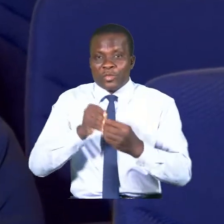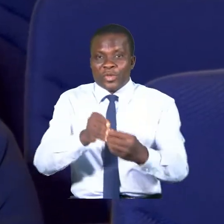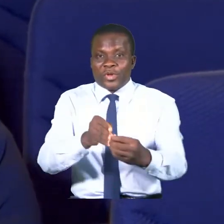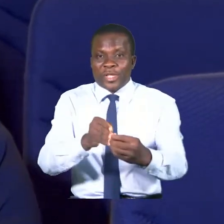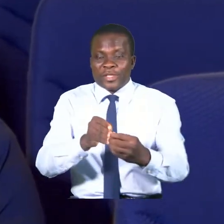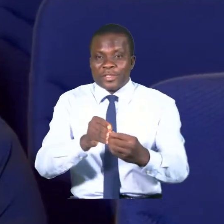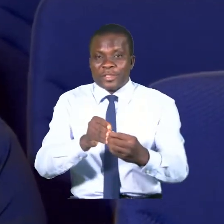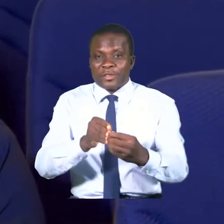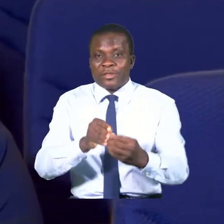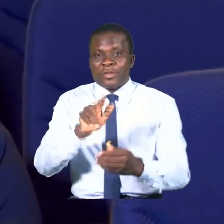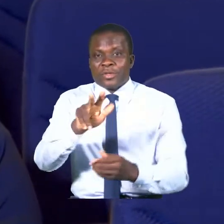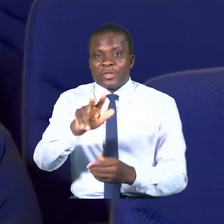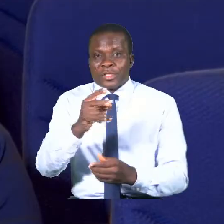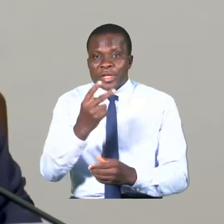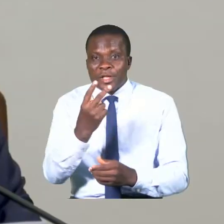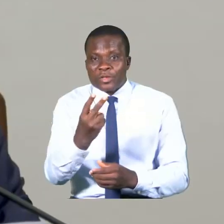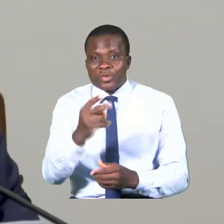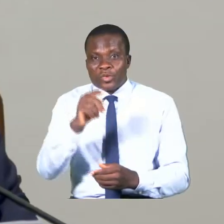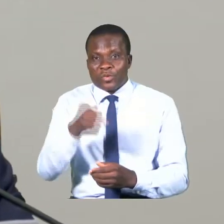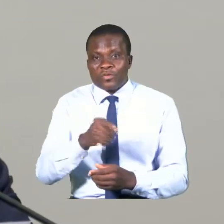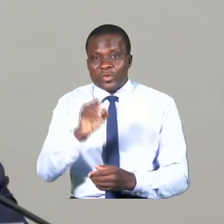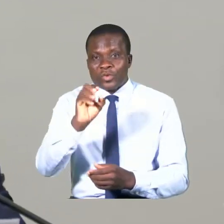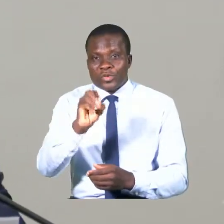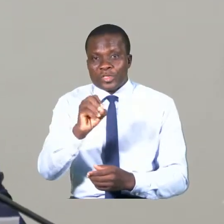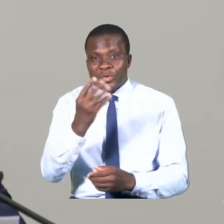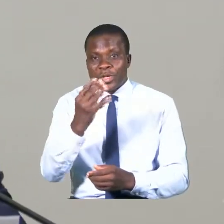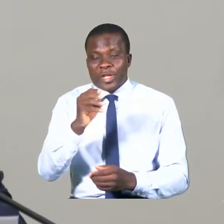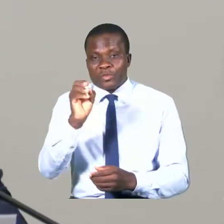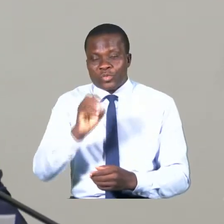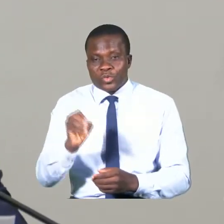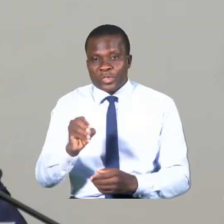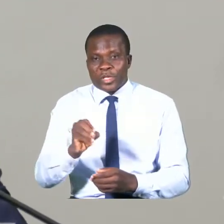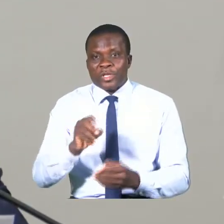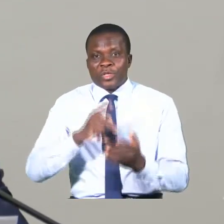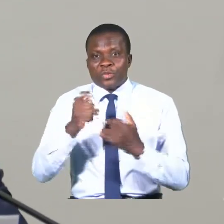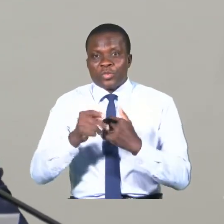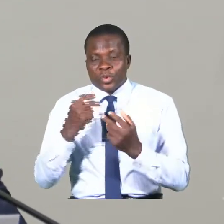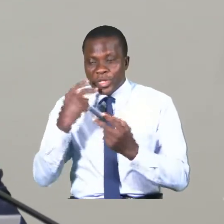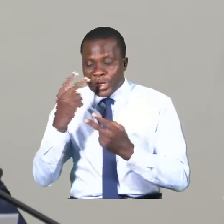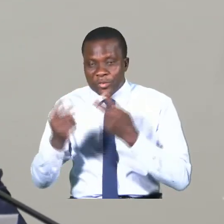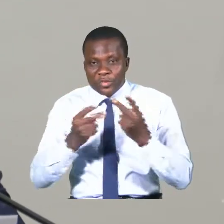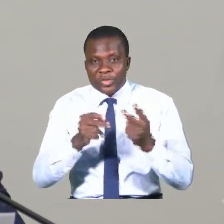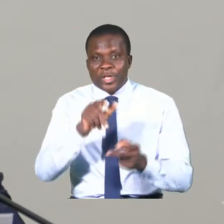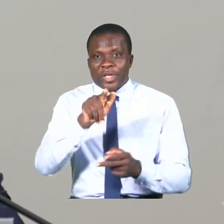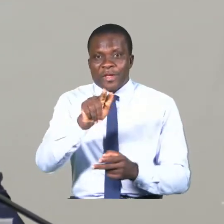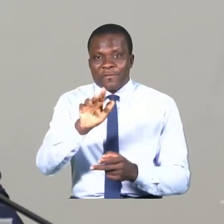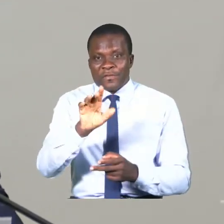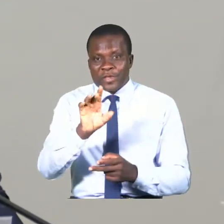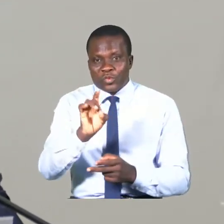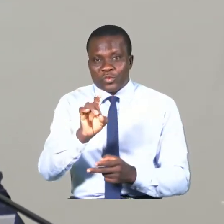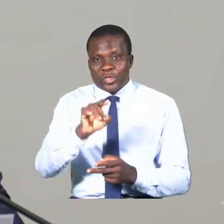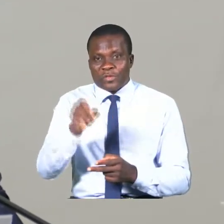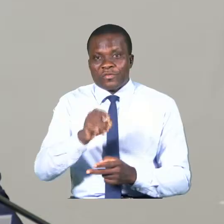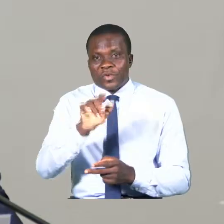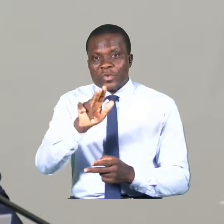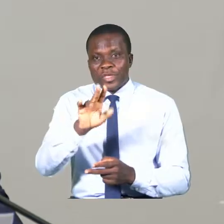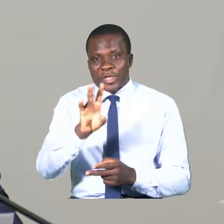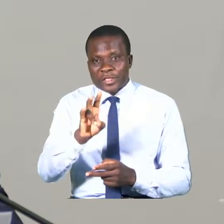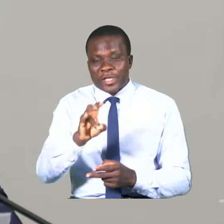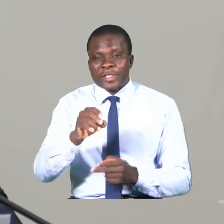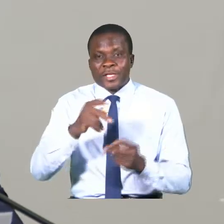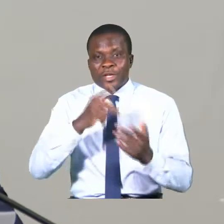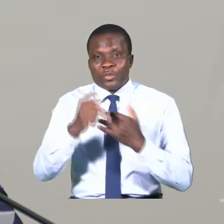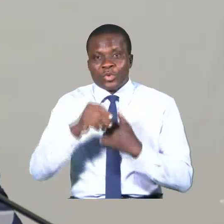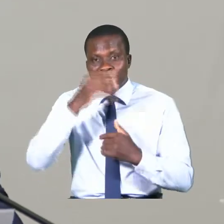32,03%. Programme tourisme, 28,37%. Programme culture,